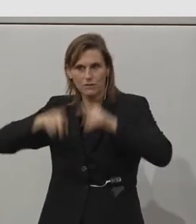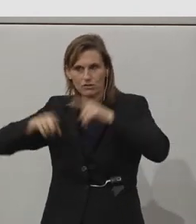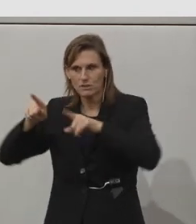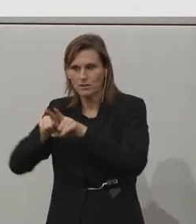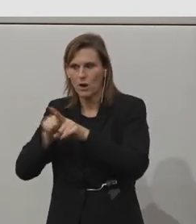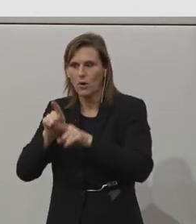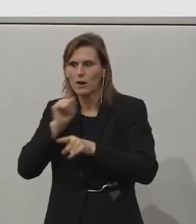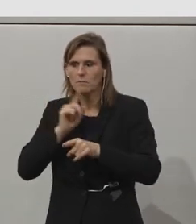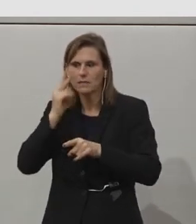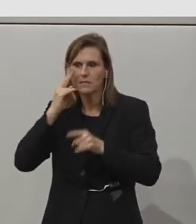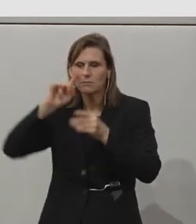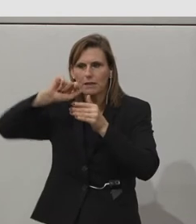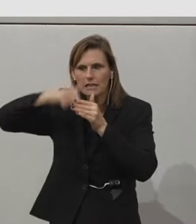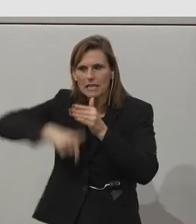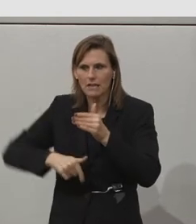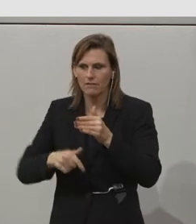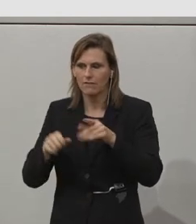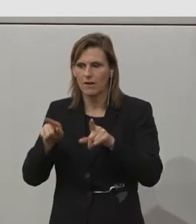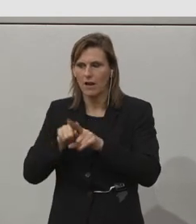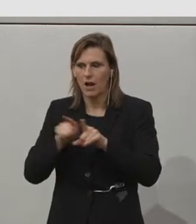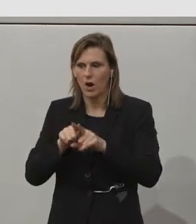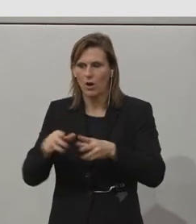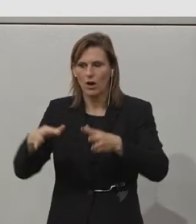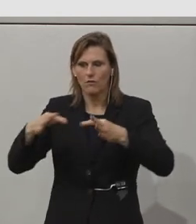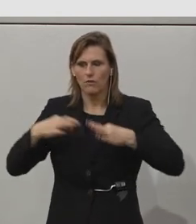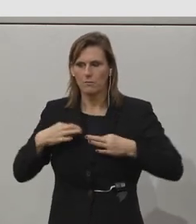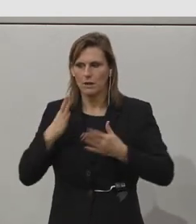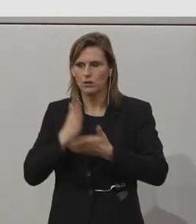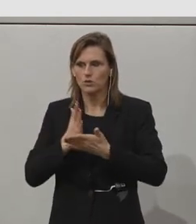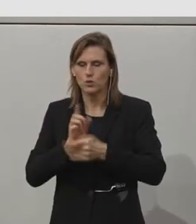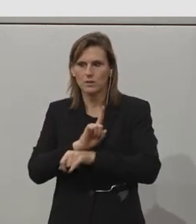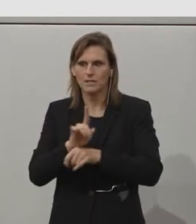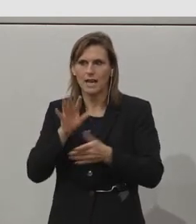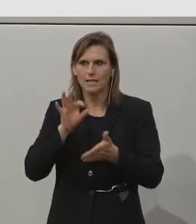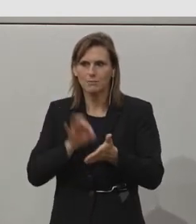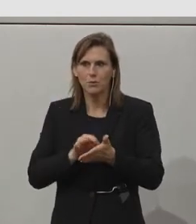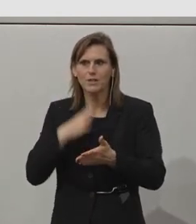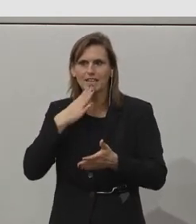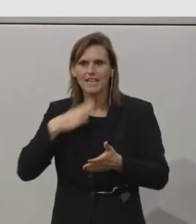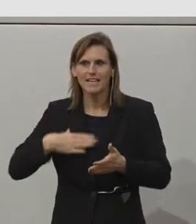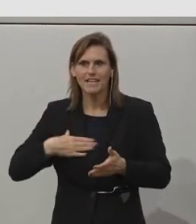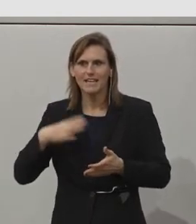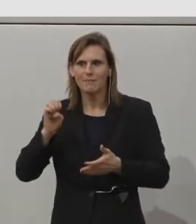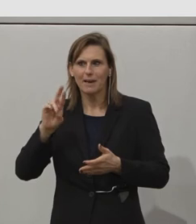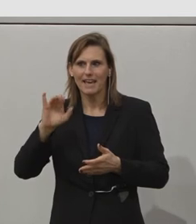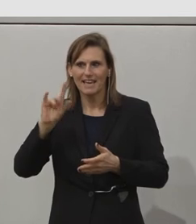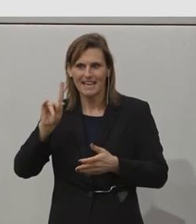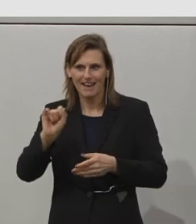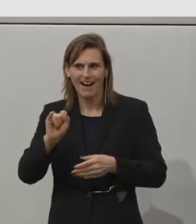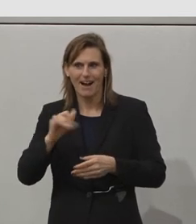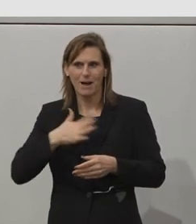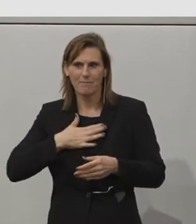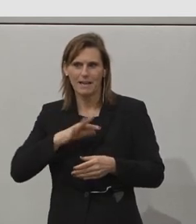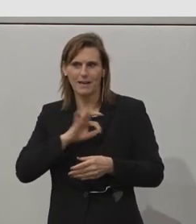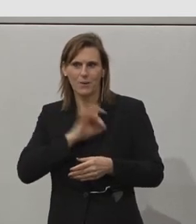ein bisschen den Detail. Für mich ist das aber auch schon der Zeitpunkt, wo ich gerne sagen will, der Erika, meine Kollegin von der